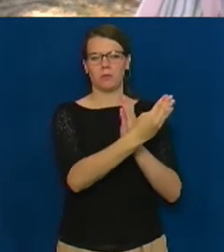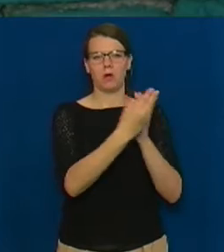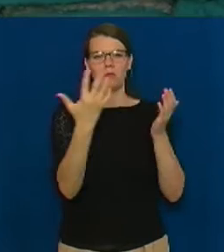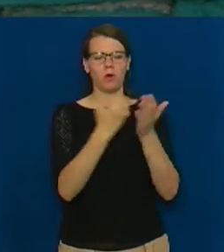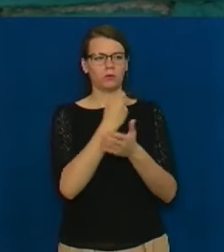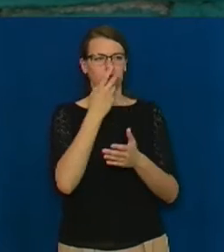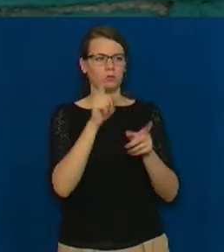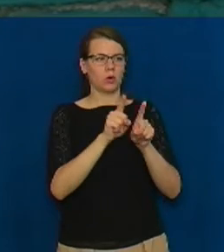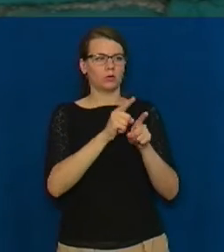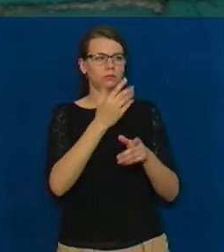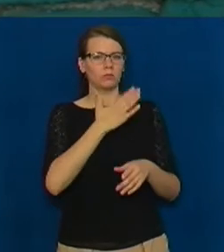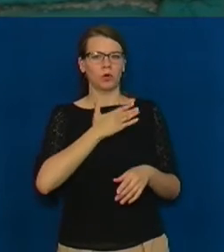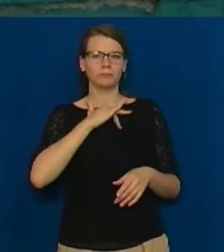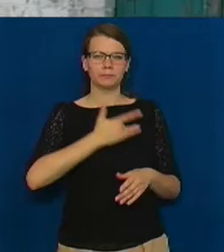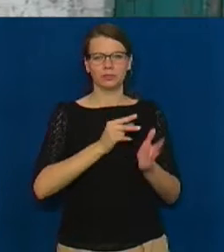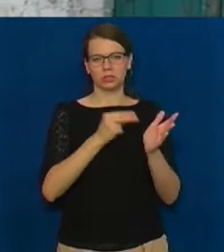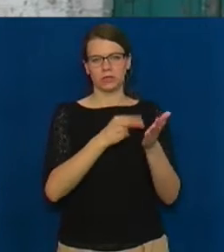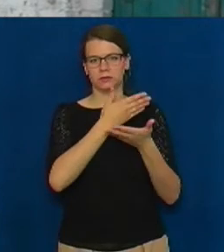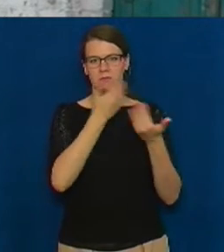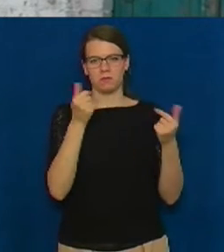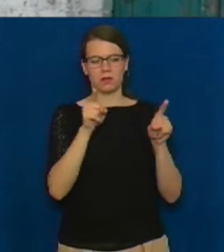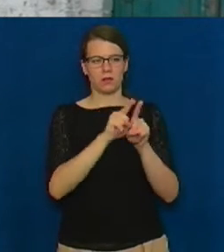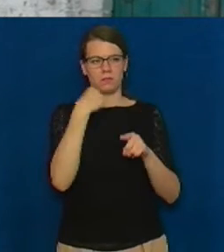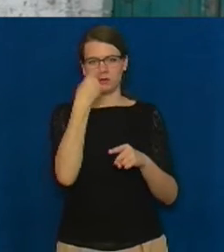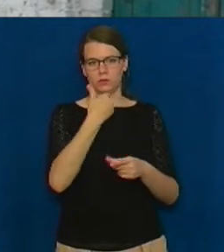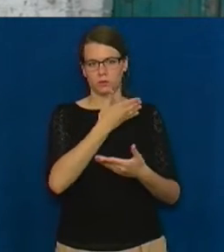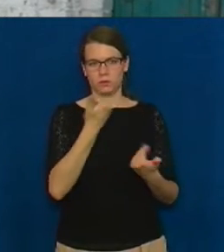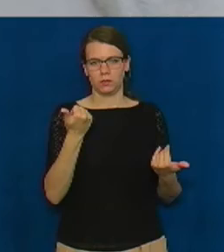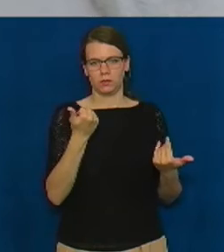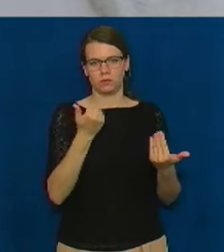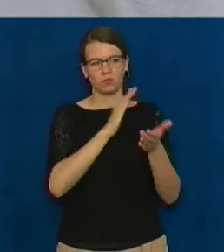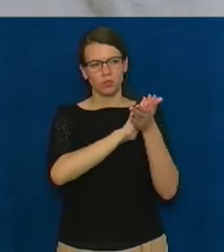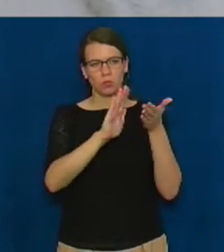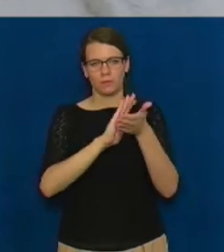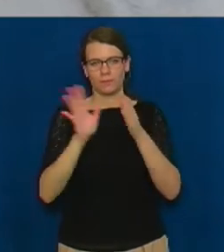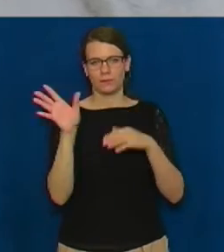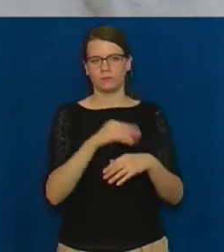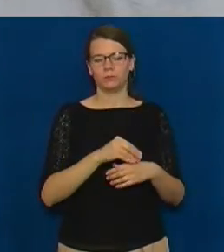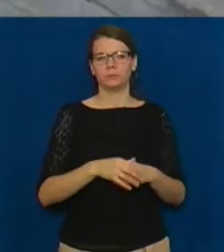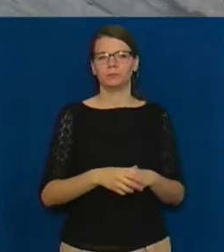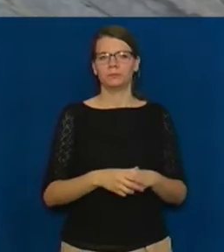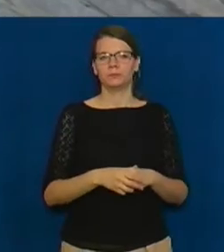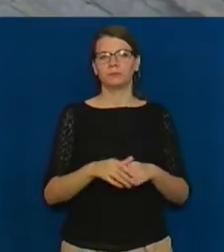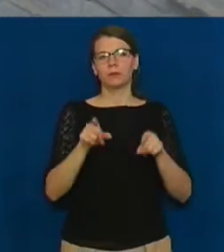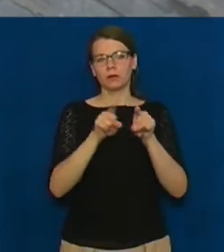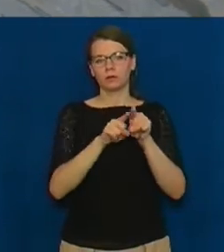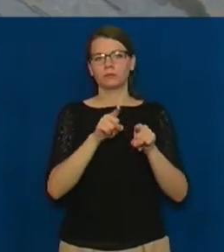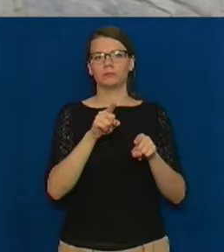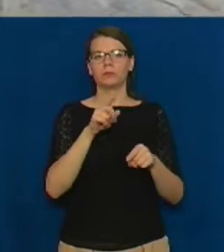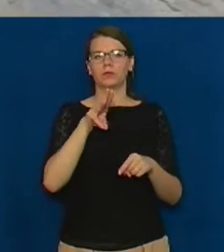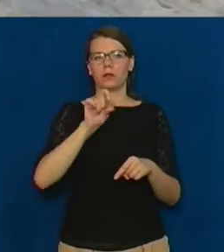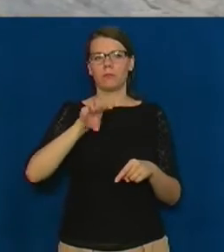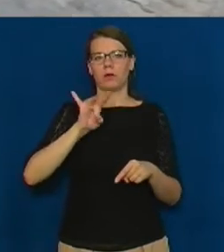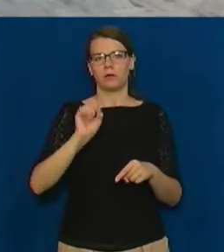обличчя. Такими ж кахлями зазвичай здоблювали і під, говорить старший науковий співробітник обласного краєзнавчого музею Тамара